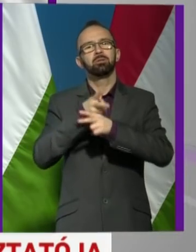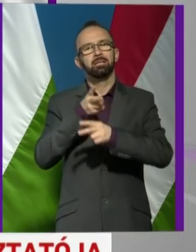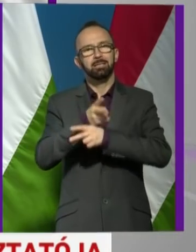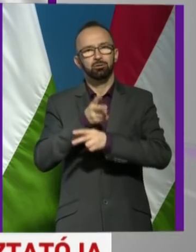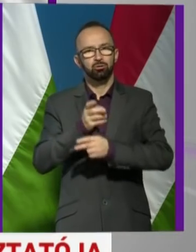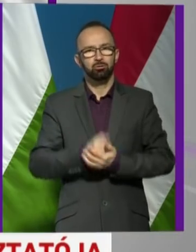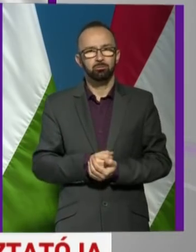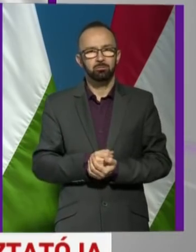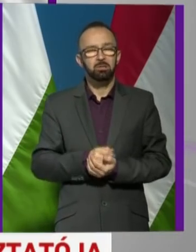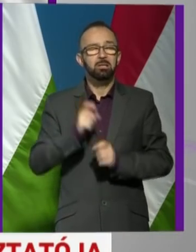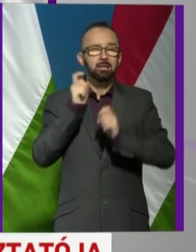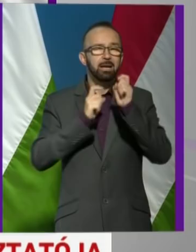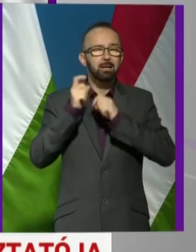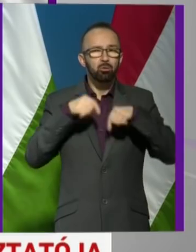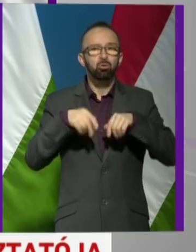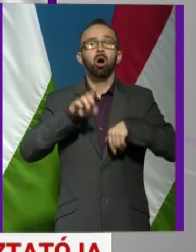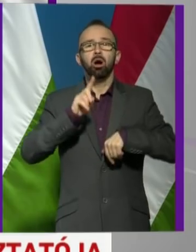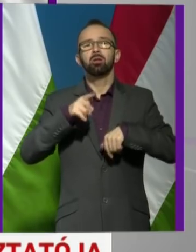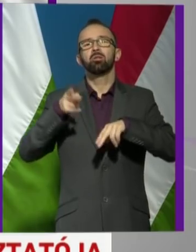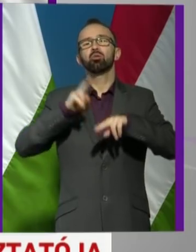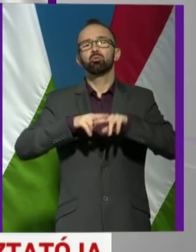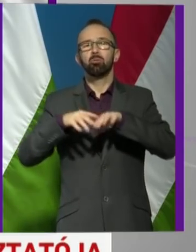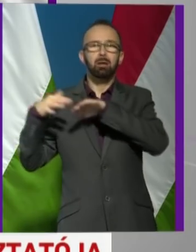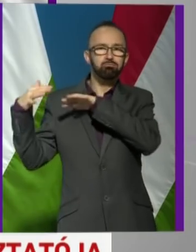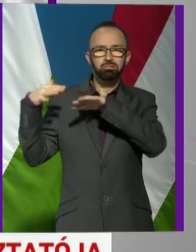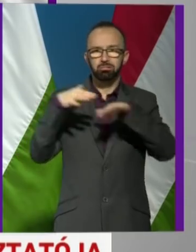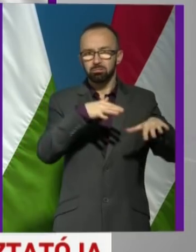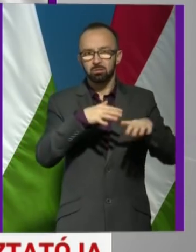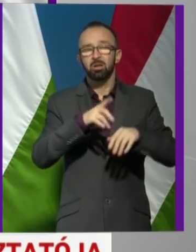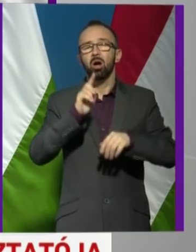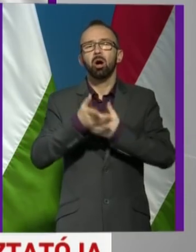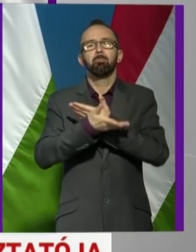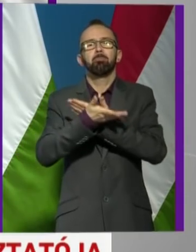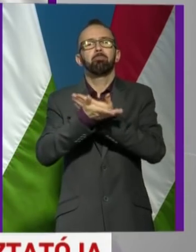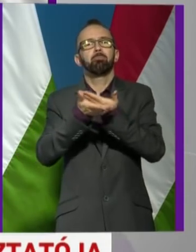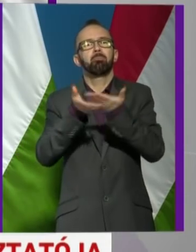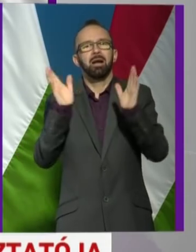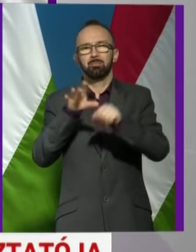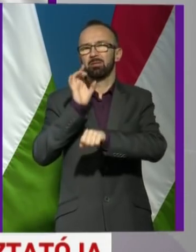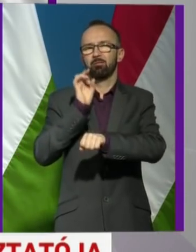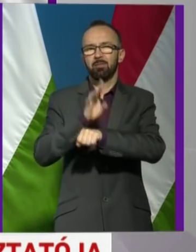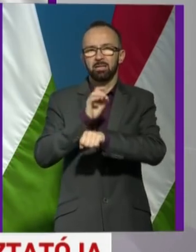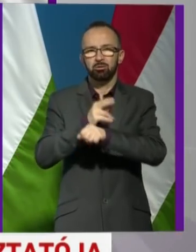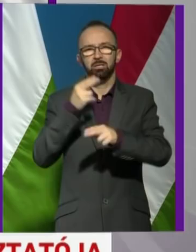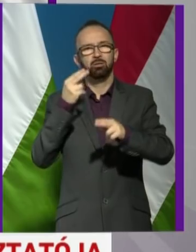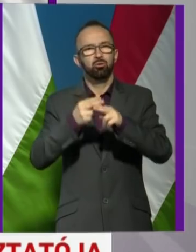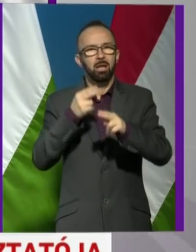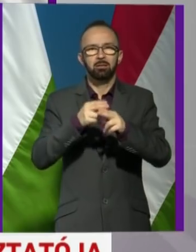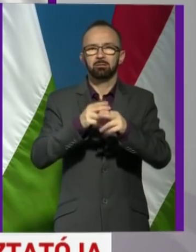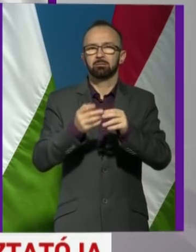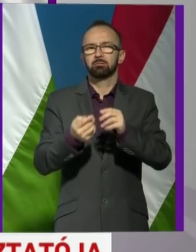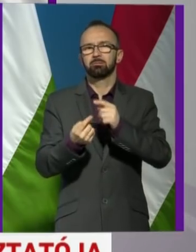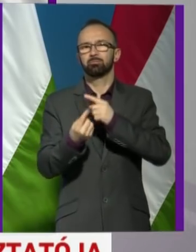Tehát erre gondoltunk, hogy nagyobb tömegben érkeznek, és amennyiben bármilyen fertőzési tünetet ők